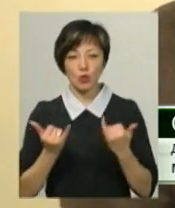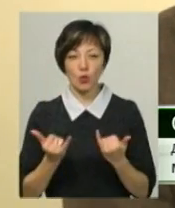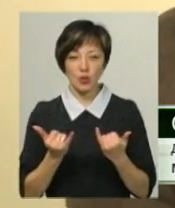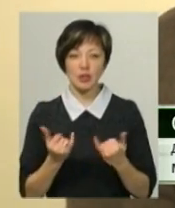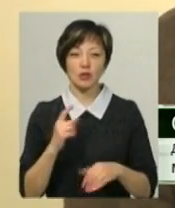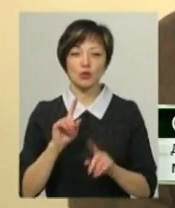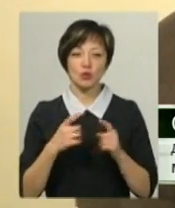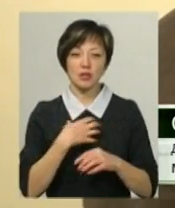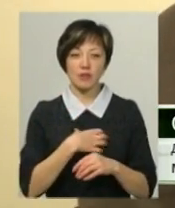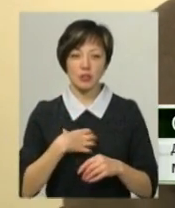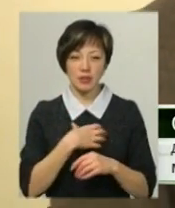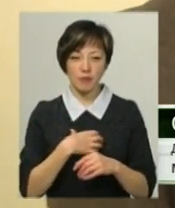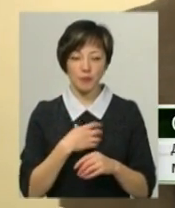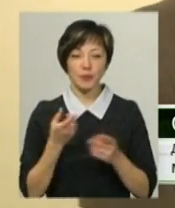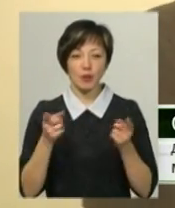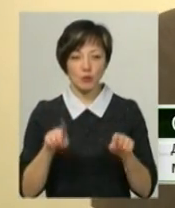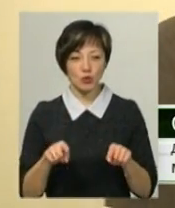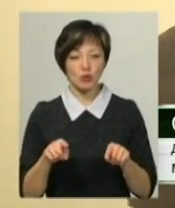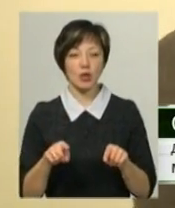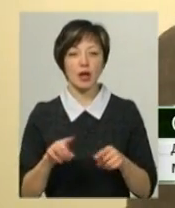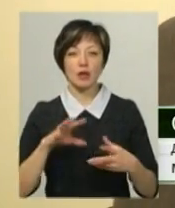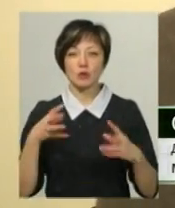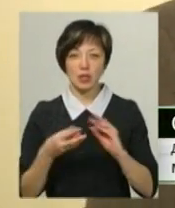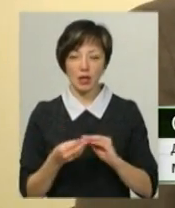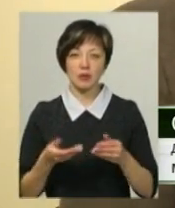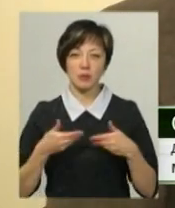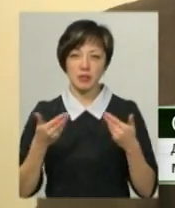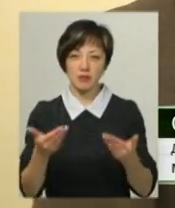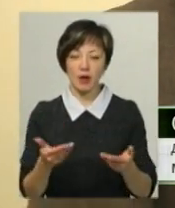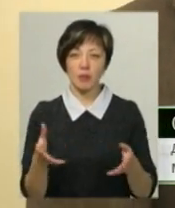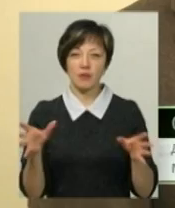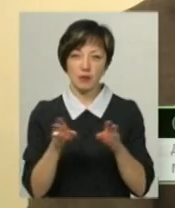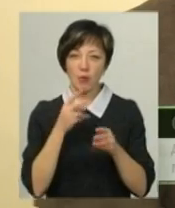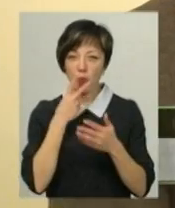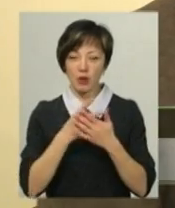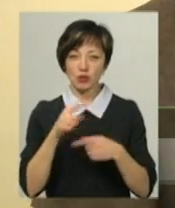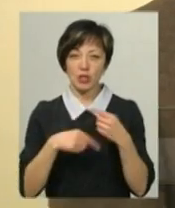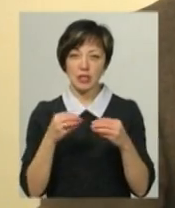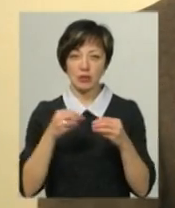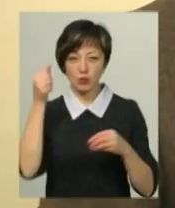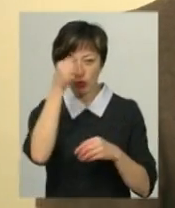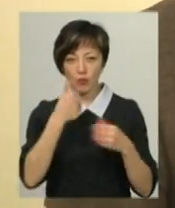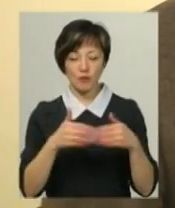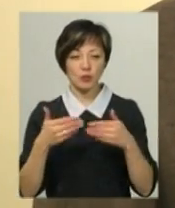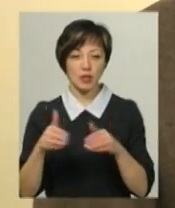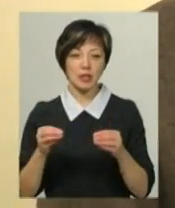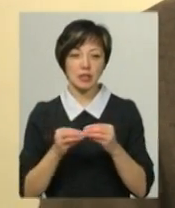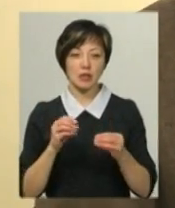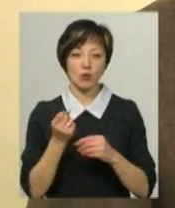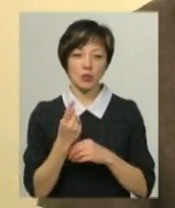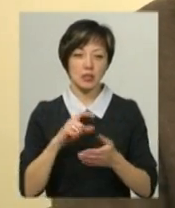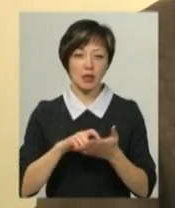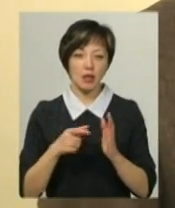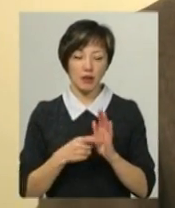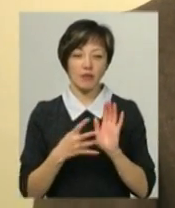стоїть. Це дуже ключове, тому що це той результат, який ми з вами всі дружно побачимо через 10 років, коли діти почнуть випускатися з 10-11